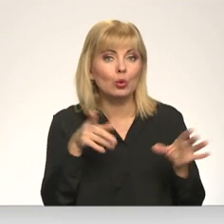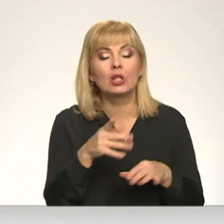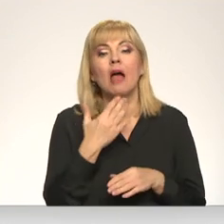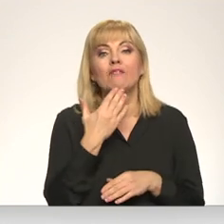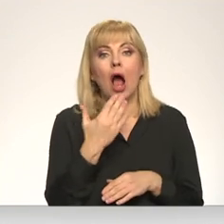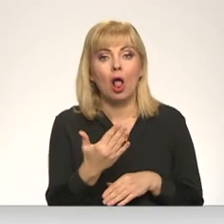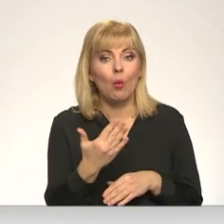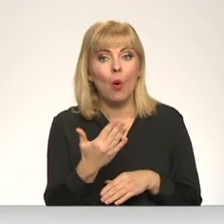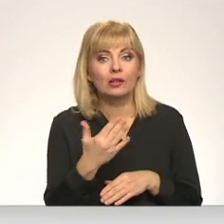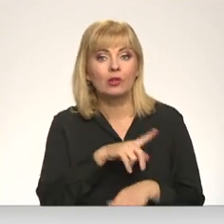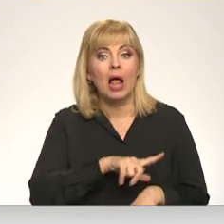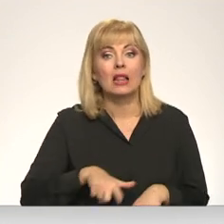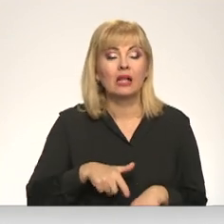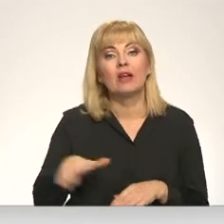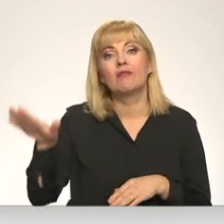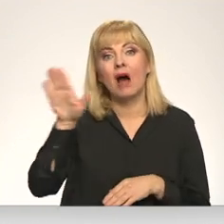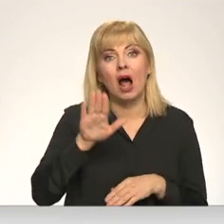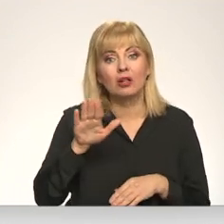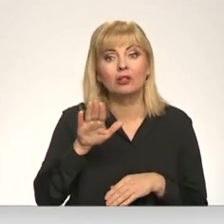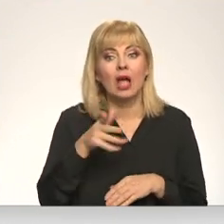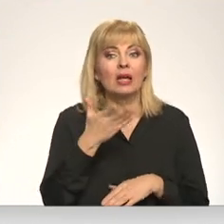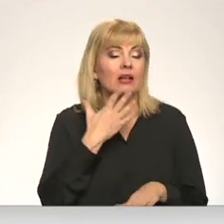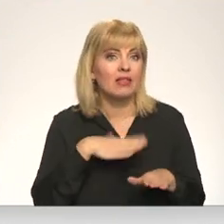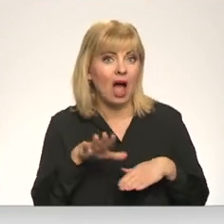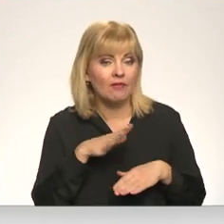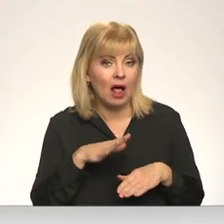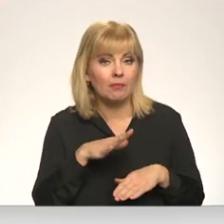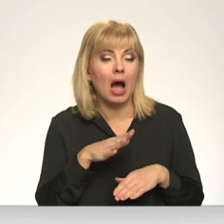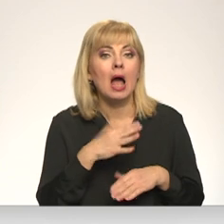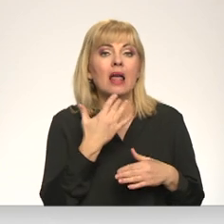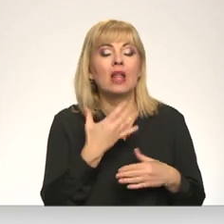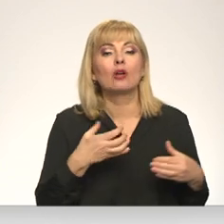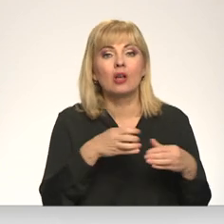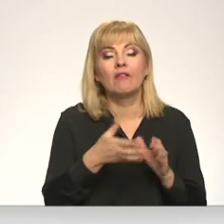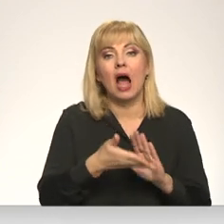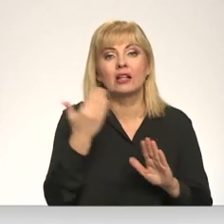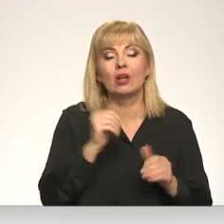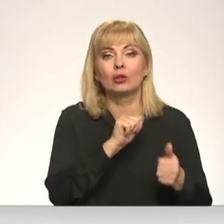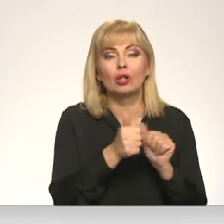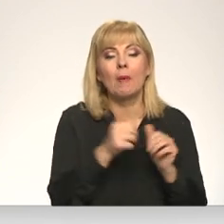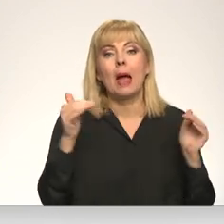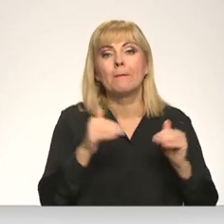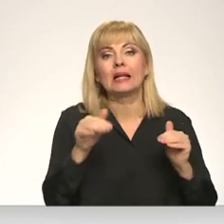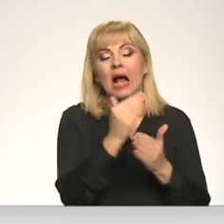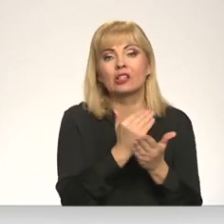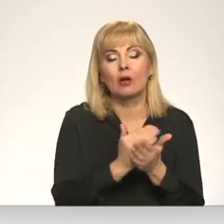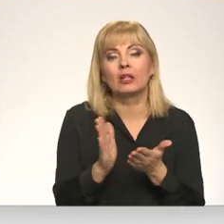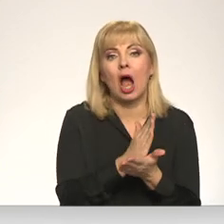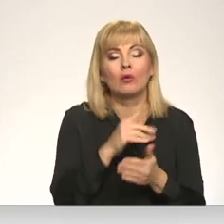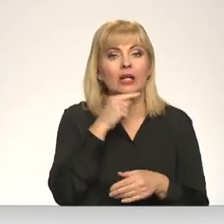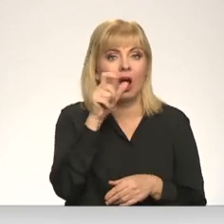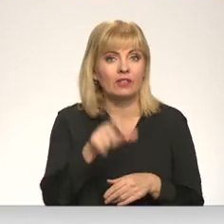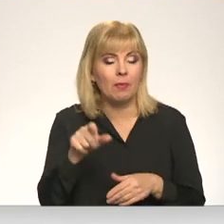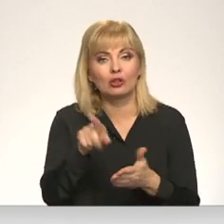valodas Latvijas valstī ir nevēlamas. Nacionālā apvienība atsauc grozjums imigrācijas likumā, kas ļautu daļai Krievijas